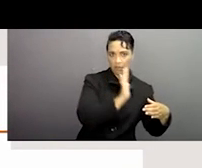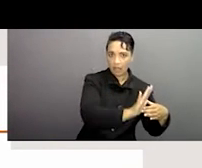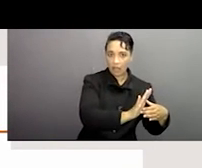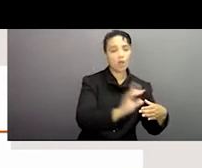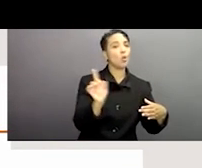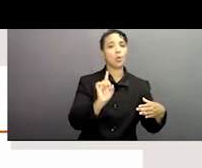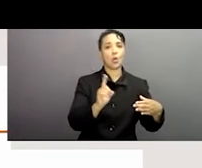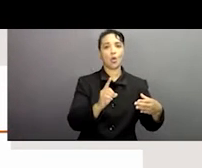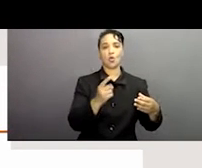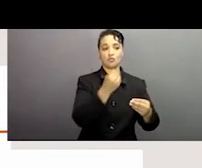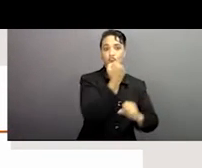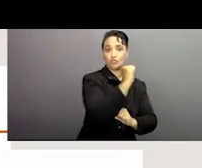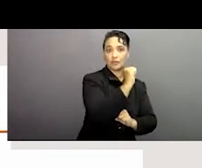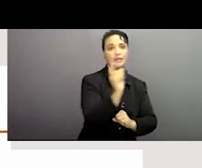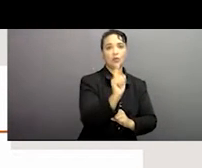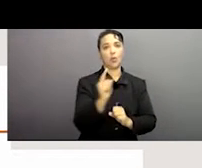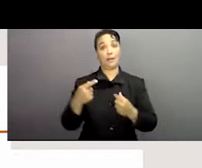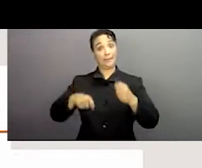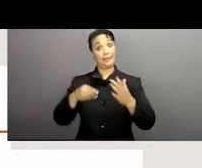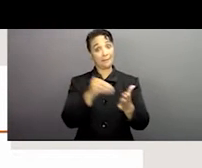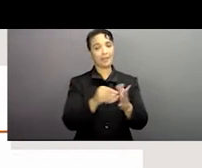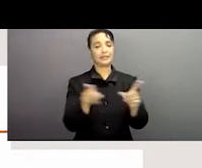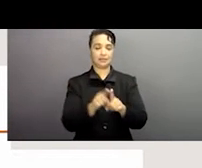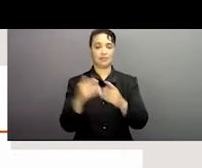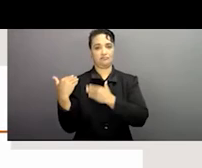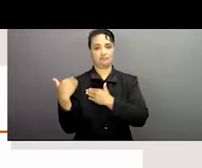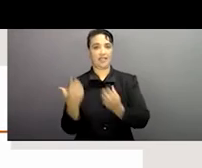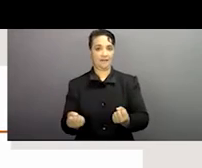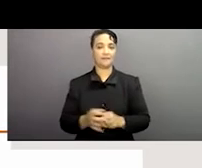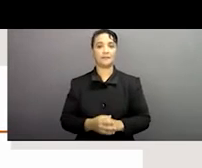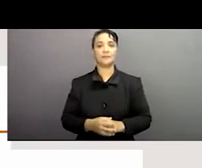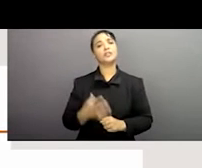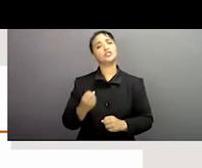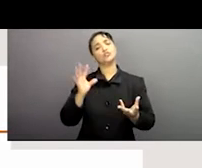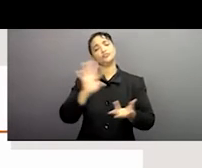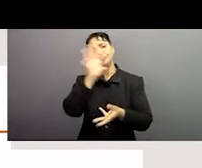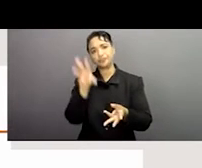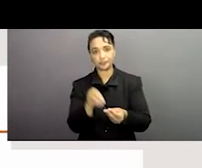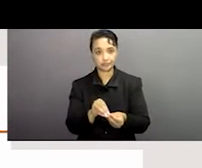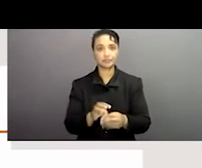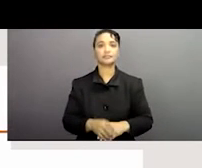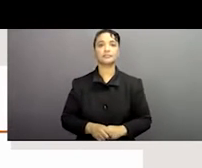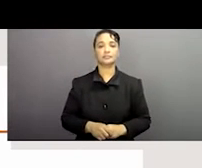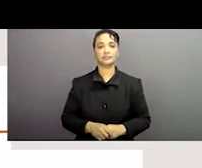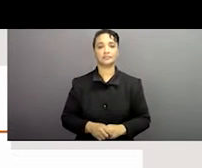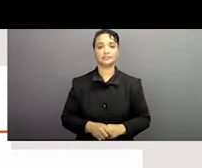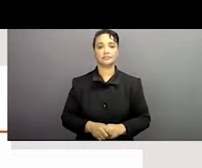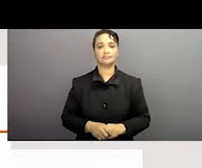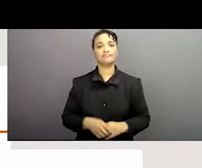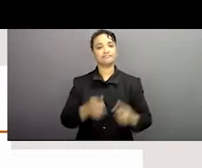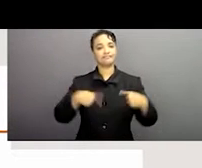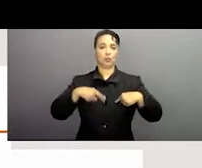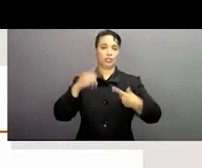à la porte du producteur ou des États producteurs. Ce qui veut dire qu'en tout, je dirais aussi, si